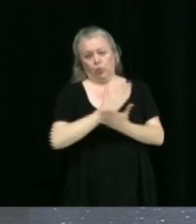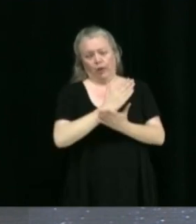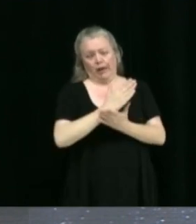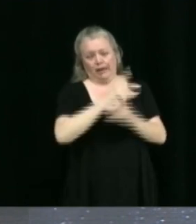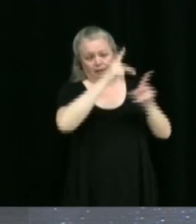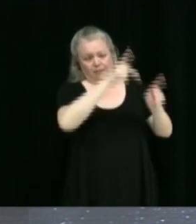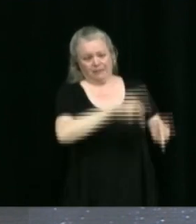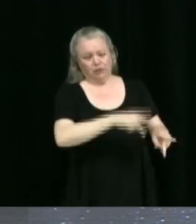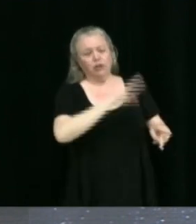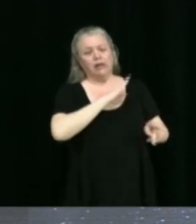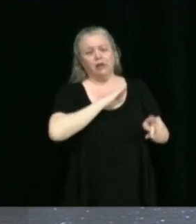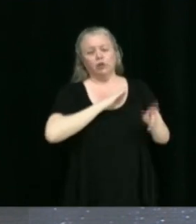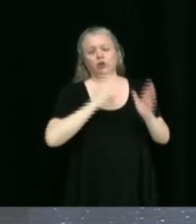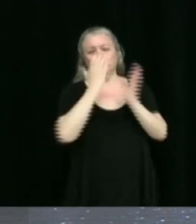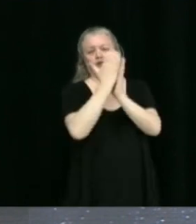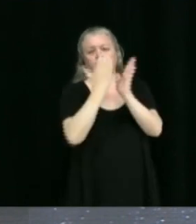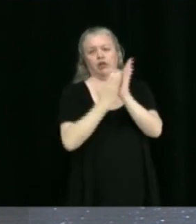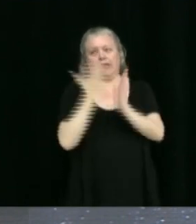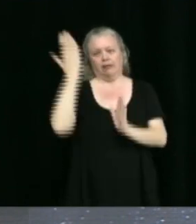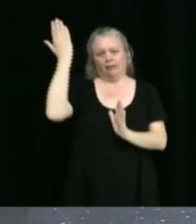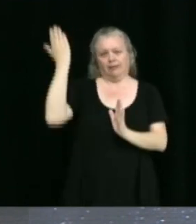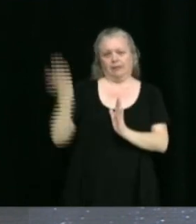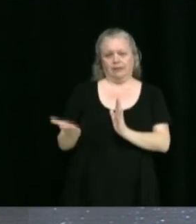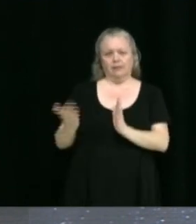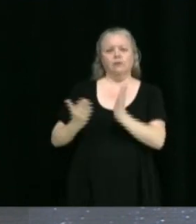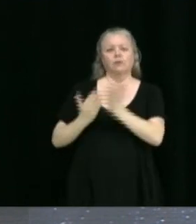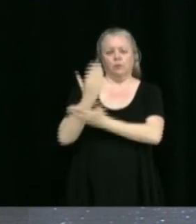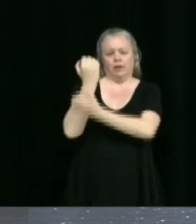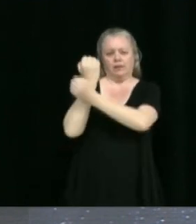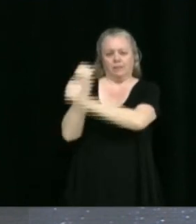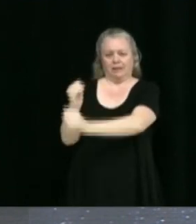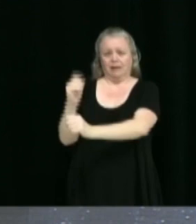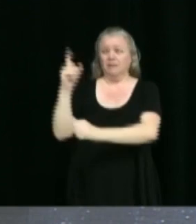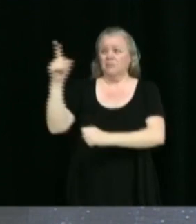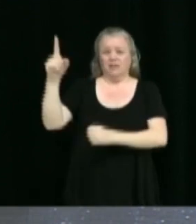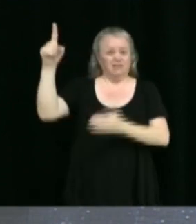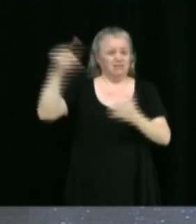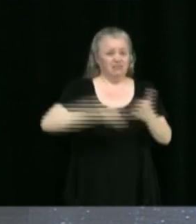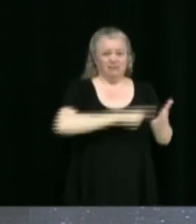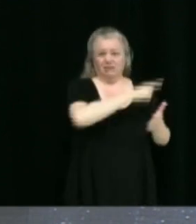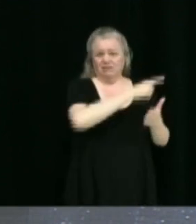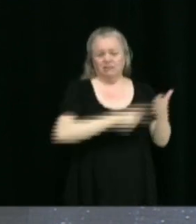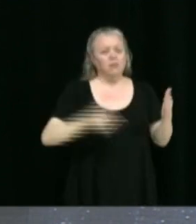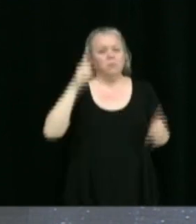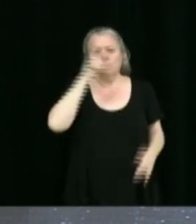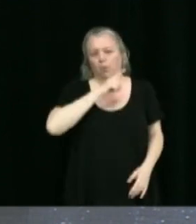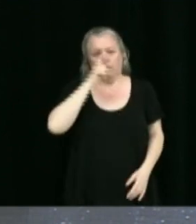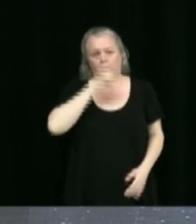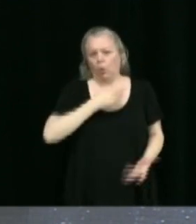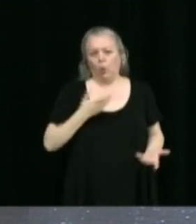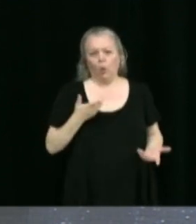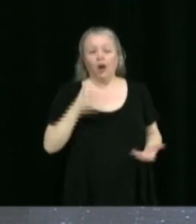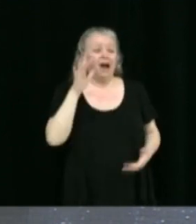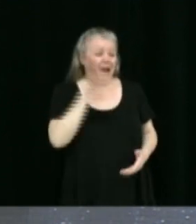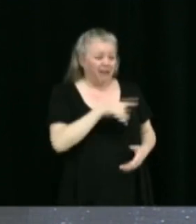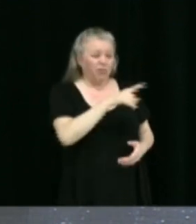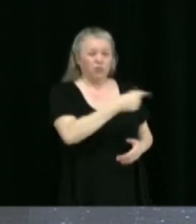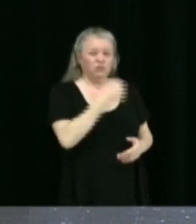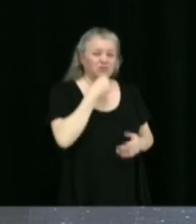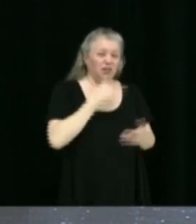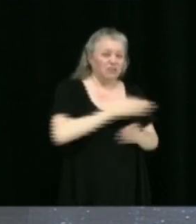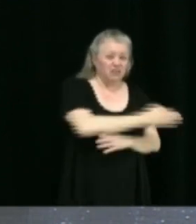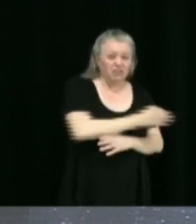charte des droits et libertés de la personne, qui reconnaît notamment qu'aucune discrimination ne peut être exercée sur la base de l'orientation sexuelle,